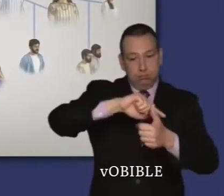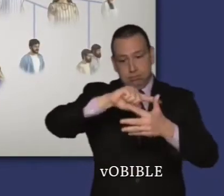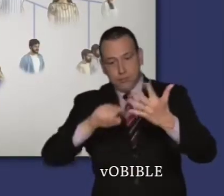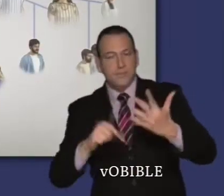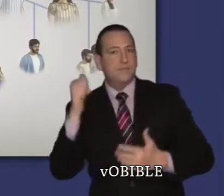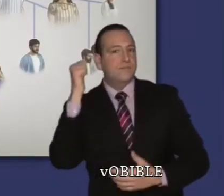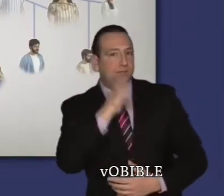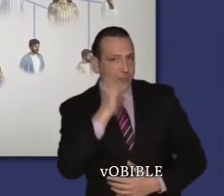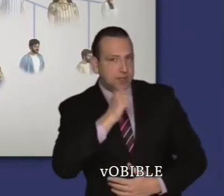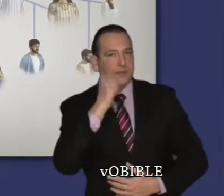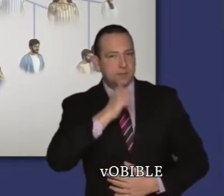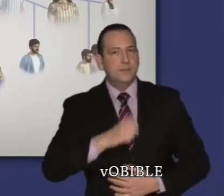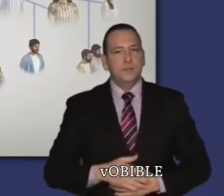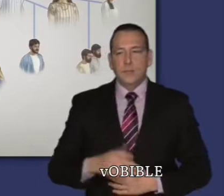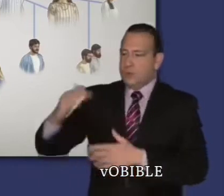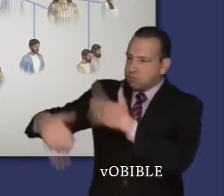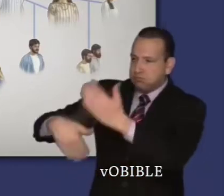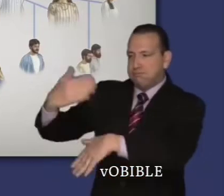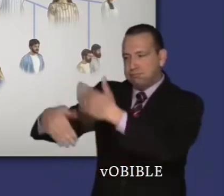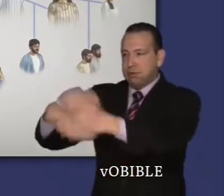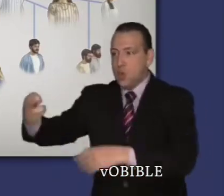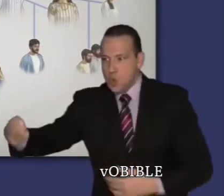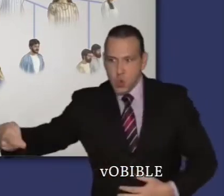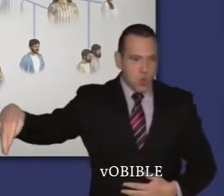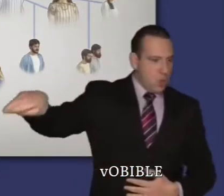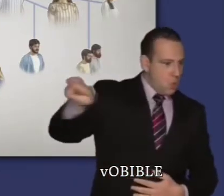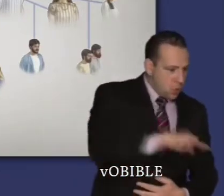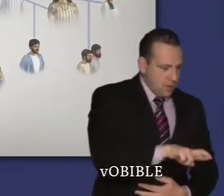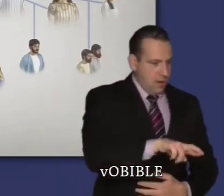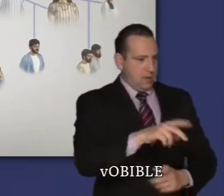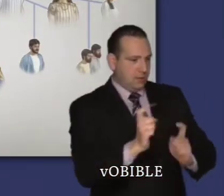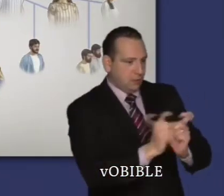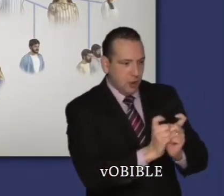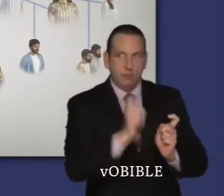Rachel et leurs deux servantes donnent à Jacob de nombreux enfants dont onze fils.